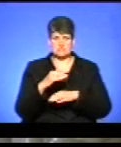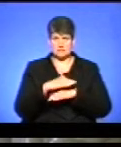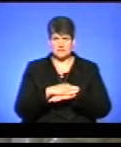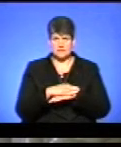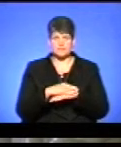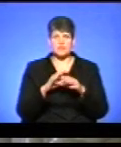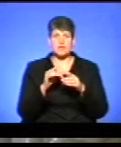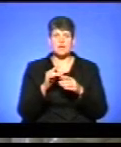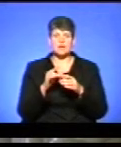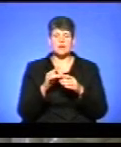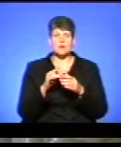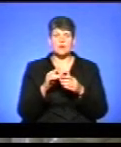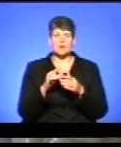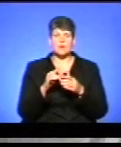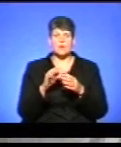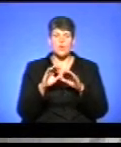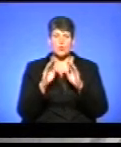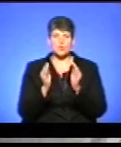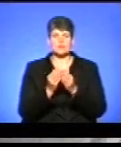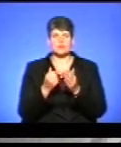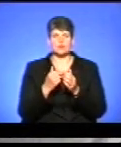округлення до десятих.